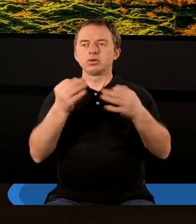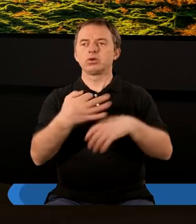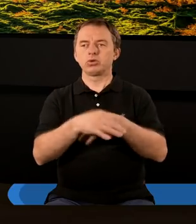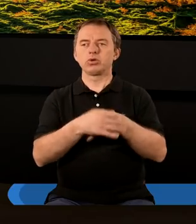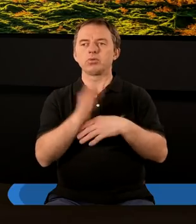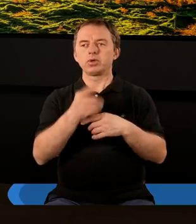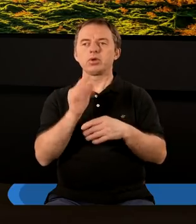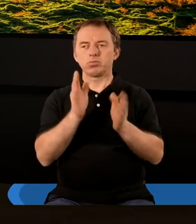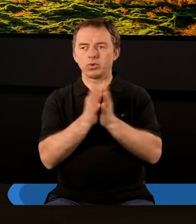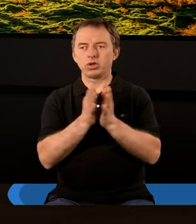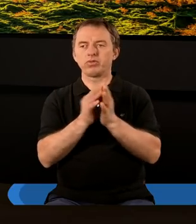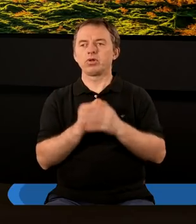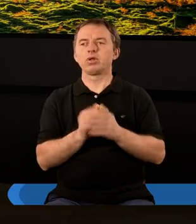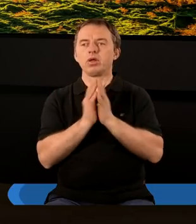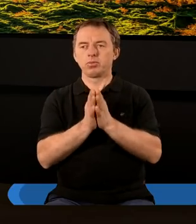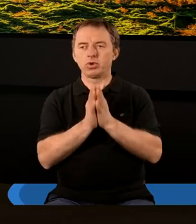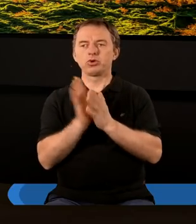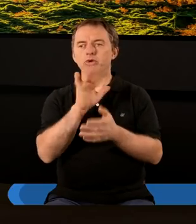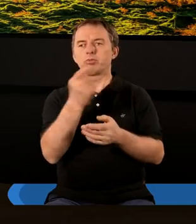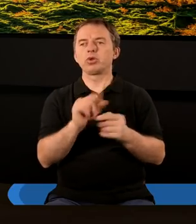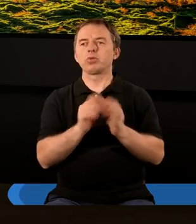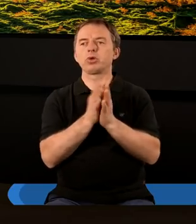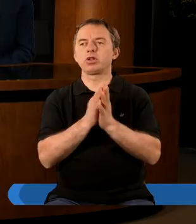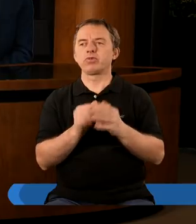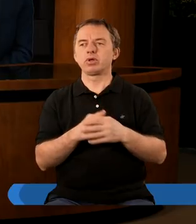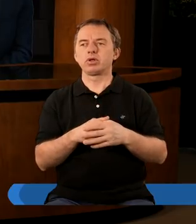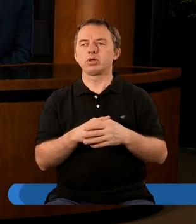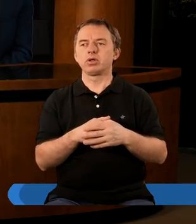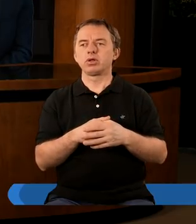Dzisiejsze studium będziemy rozpoczynać modlitwą i poproszę Szymon na modlitwę.